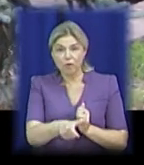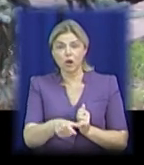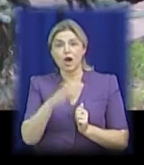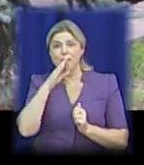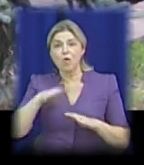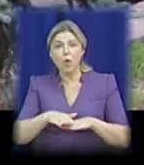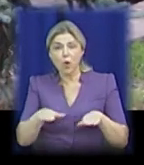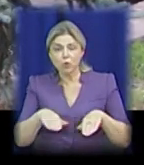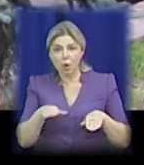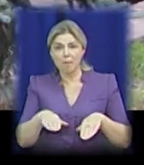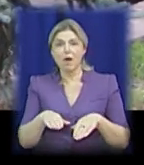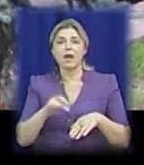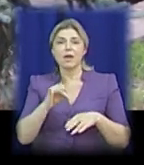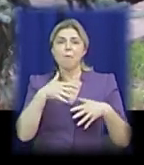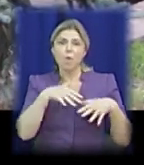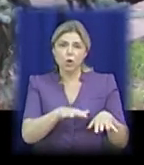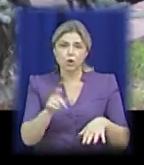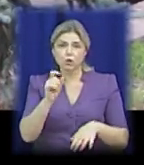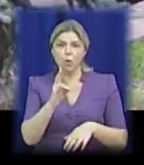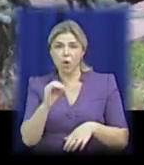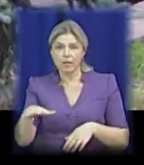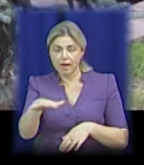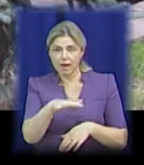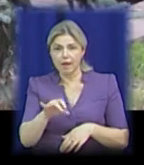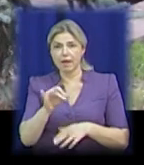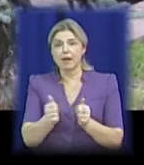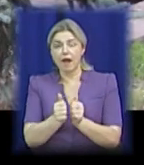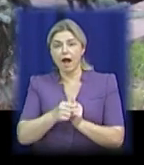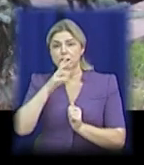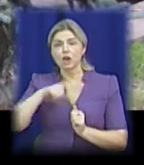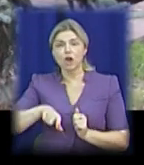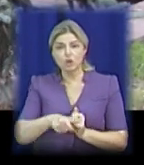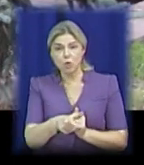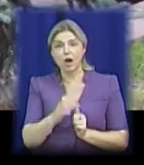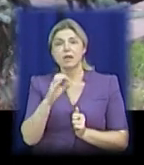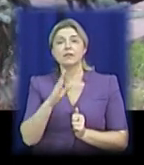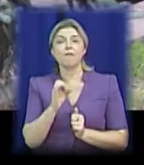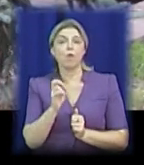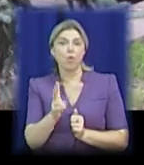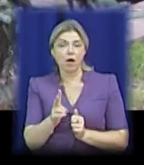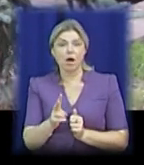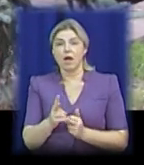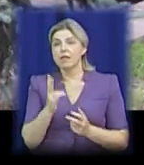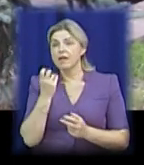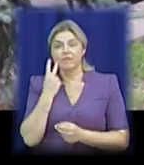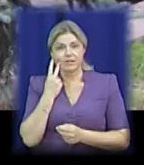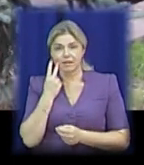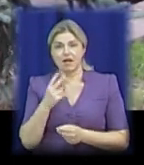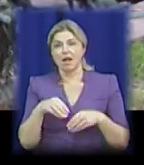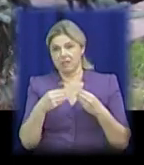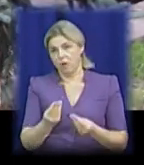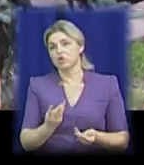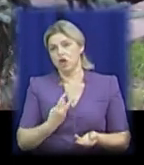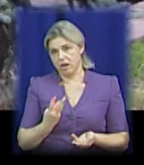у морській зоні, так і на узбережжі річок і ставків, в свою чергу не завжди дають